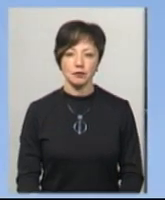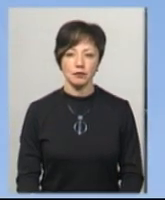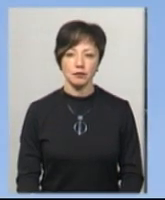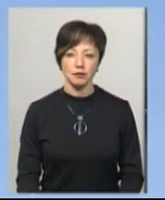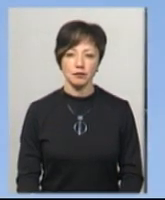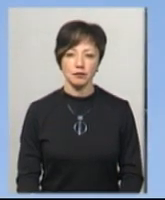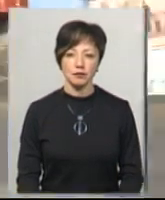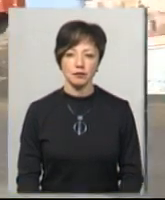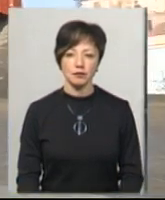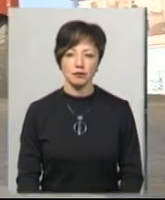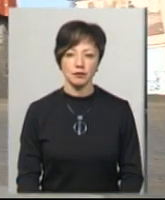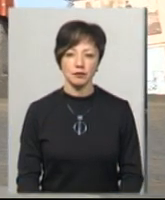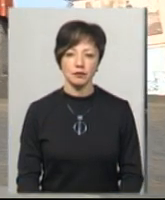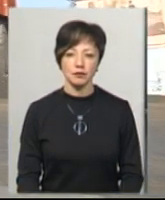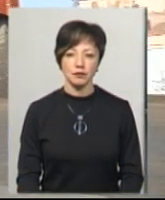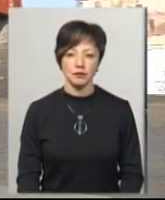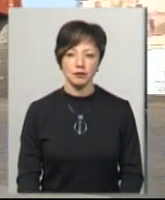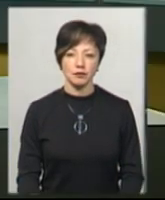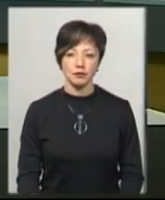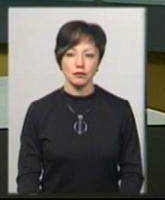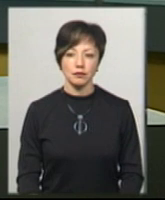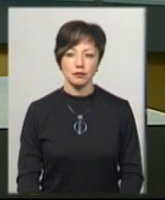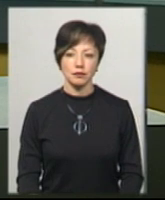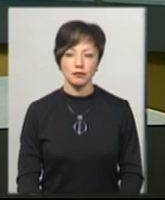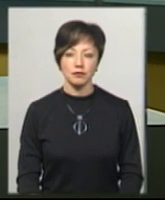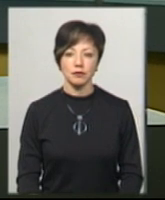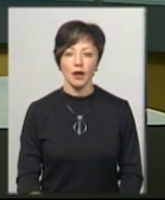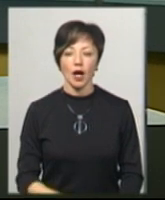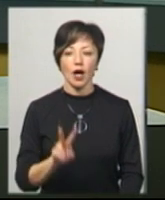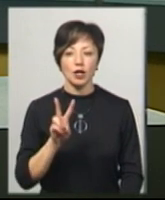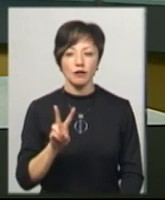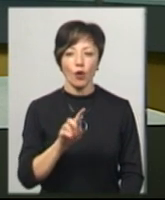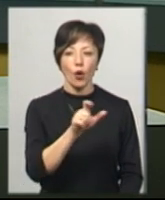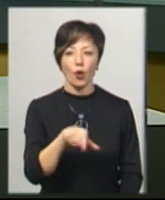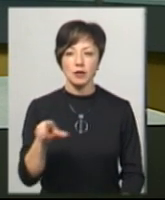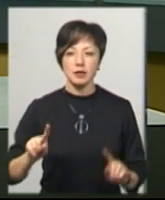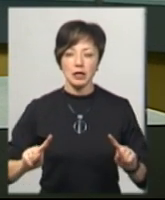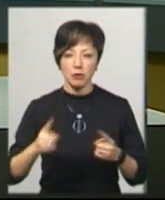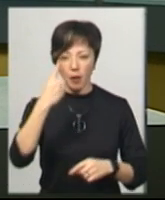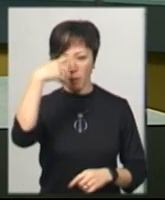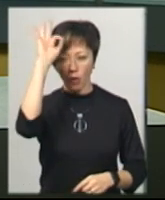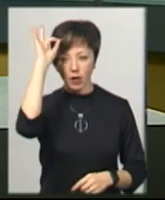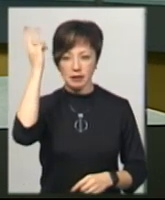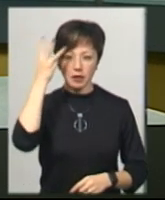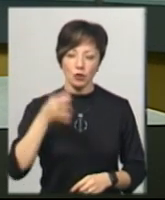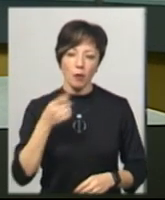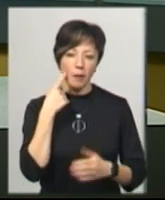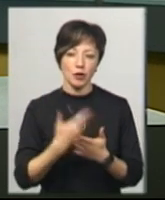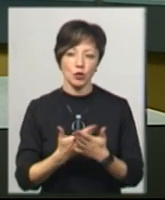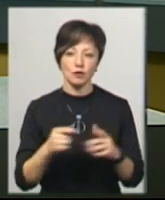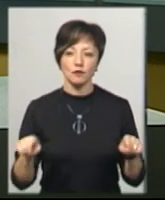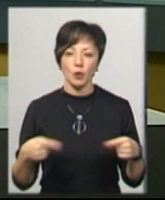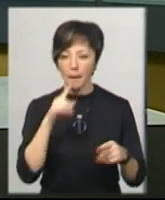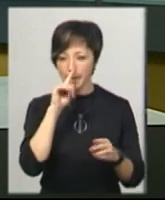Віктор Кривий. Новини на Суспільному. Хмельниччина. Двох осіб затримала поліція Хмельницької області, котрих підозрюють у